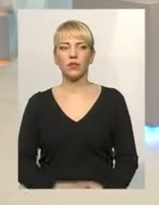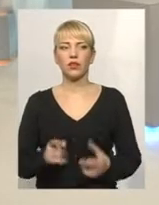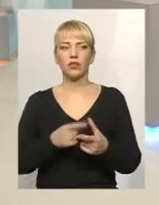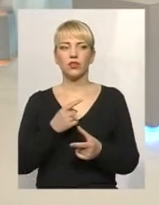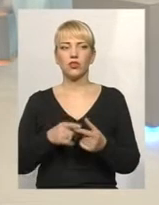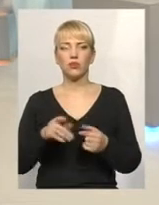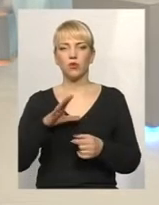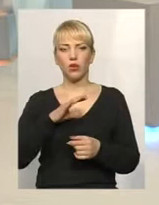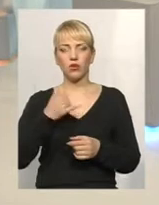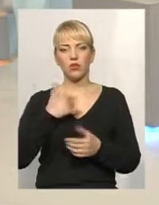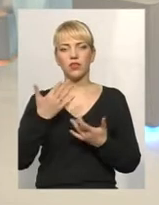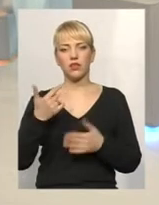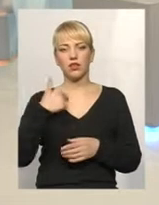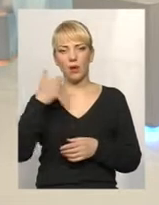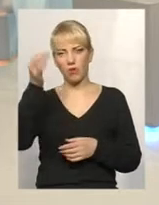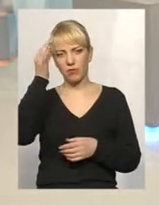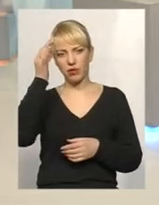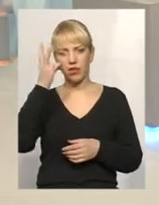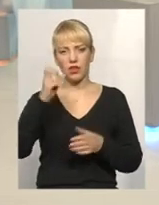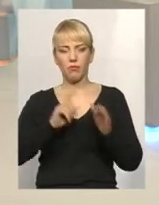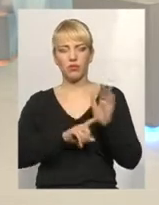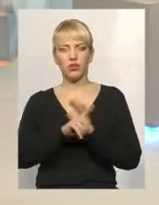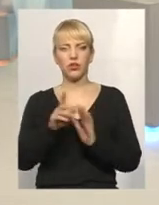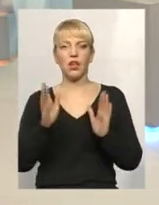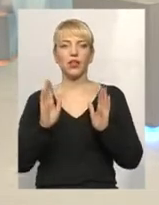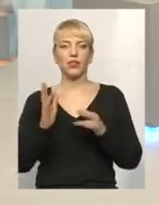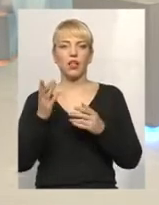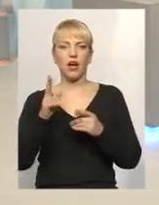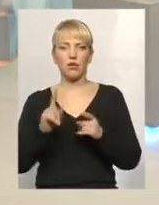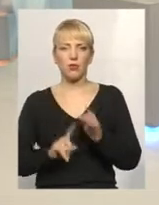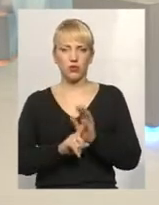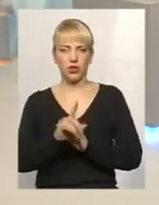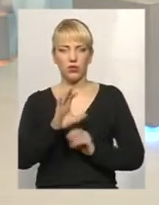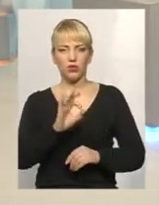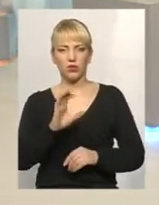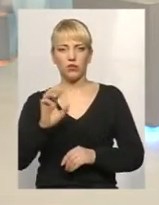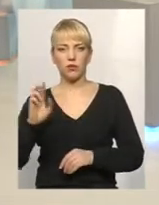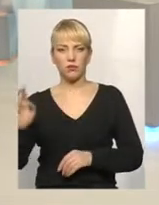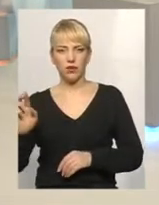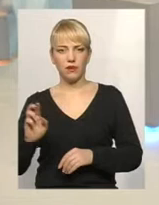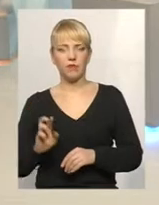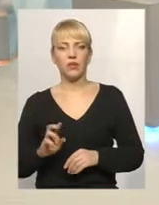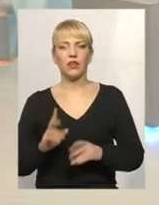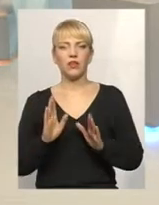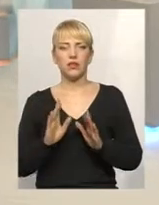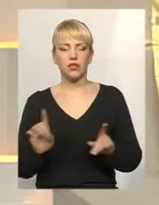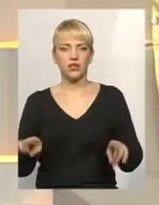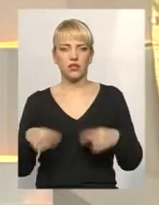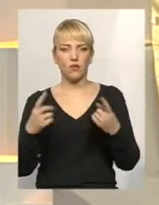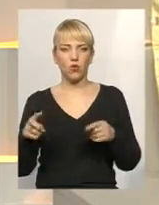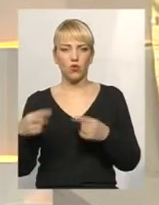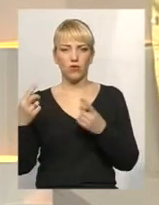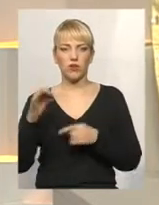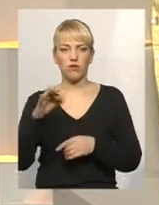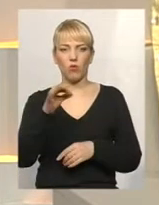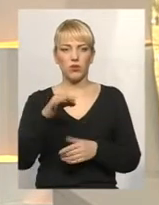Наскільки я пам'ятаю, на початках лише, як тільки перші об'єднання співвласників багатоквартирних будинків створювалися в обласному